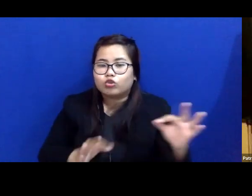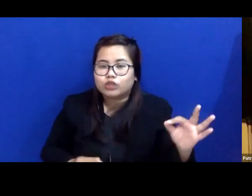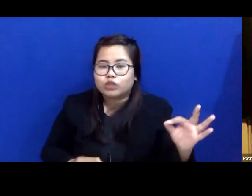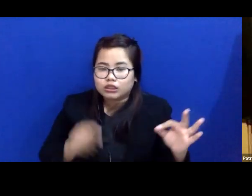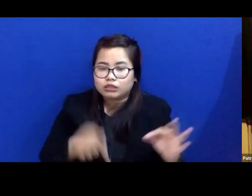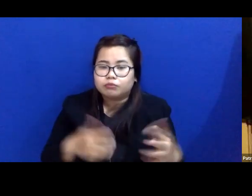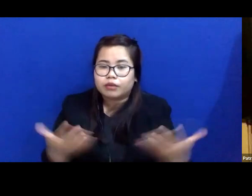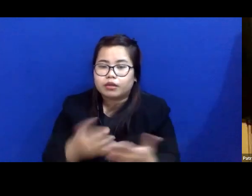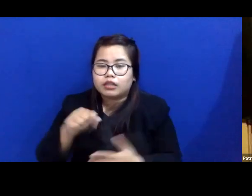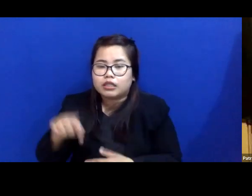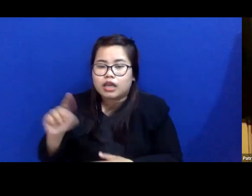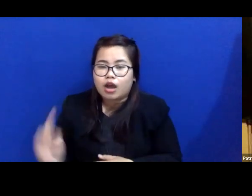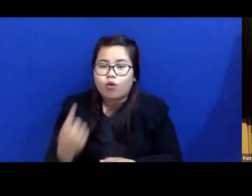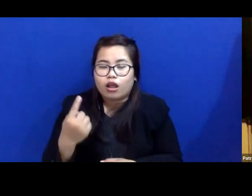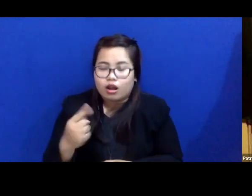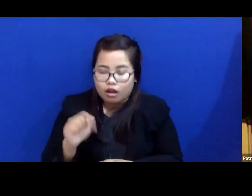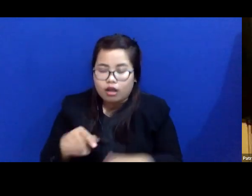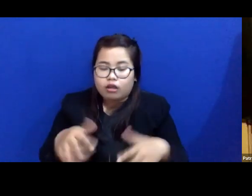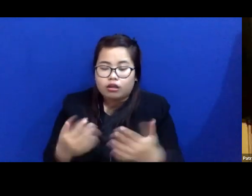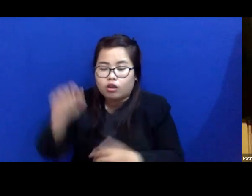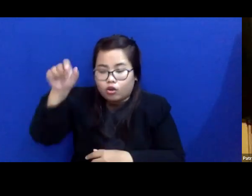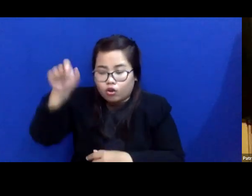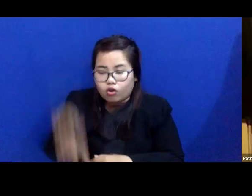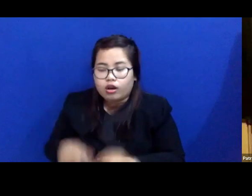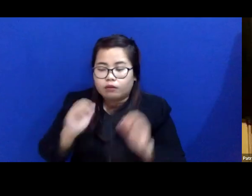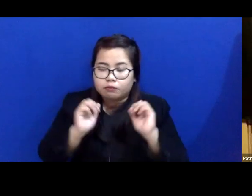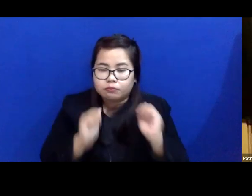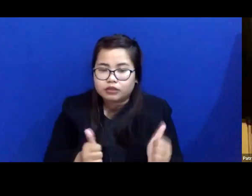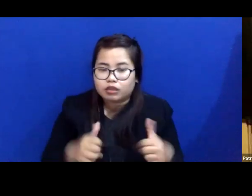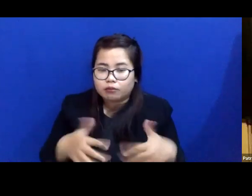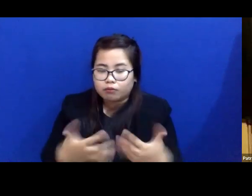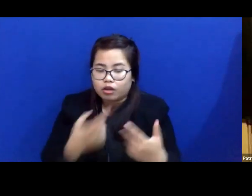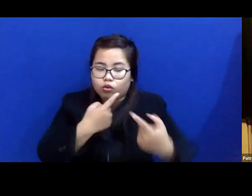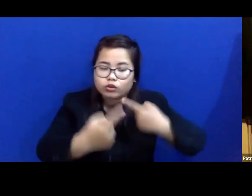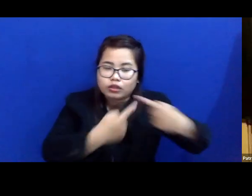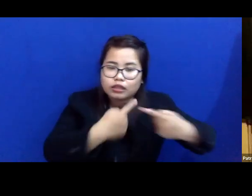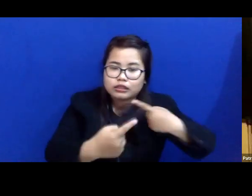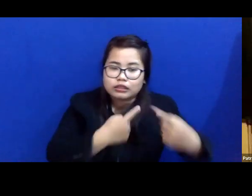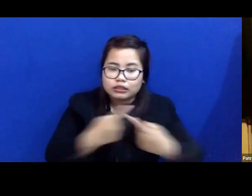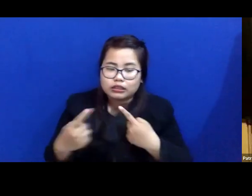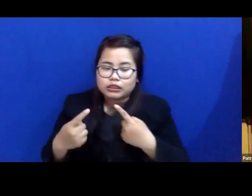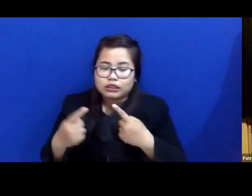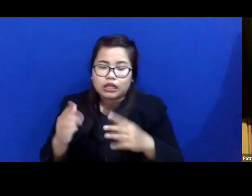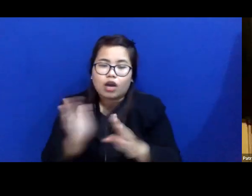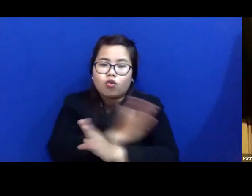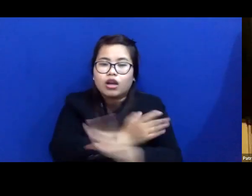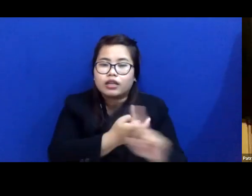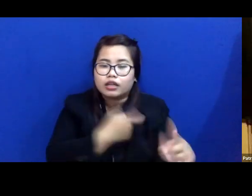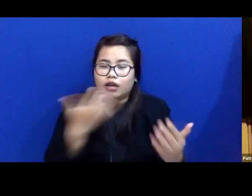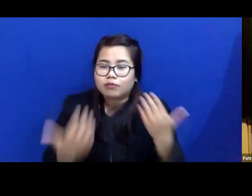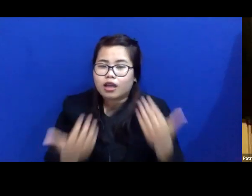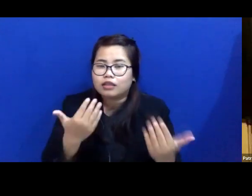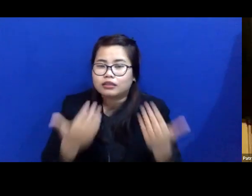awal. Jadi orang bisa berkonsultasi awal lewat aplikasi ini.